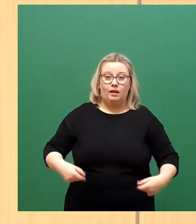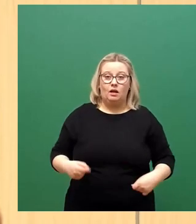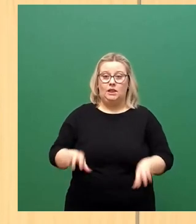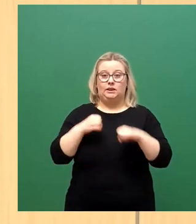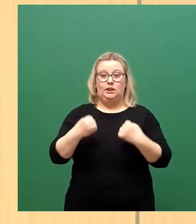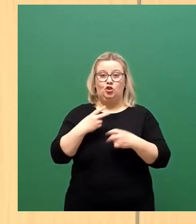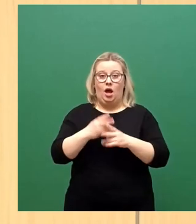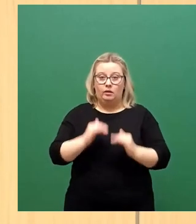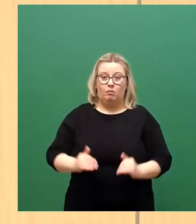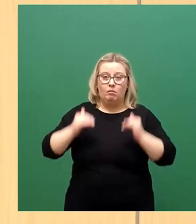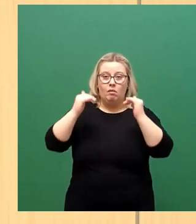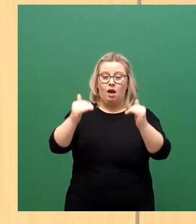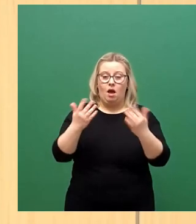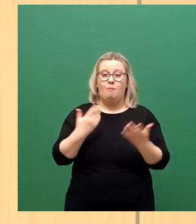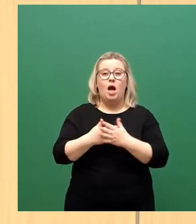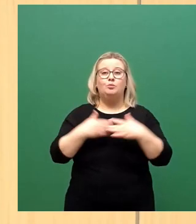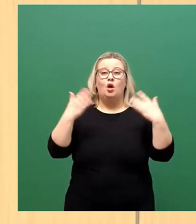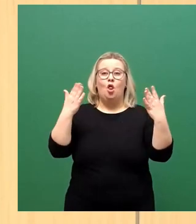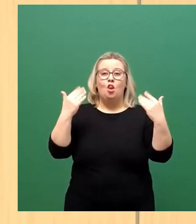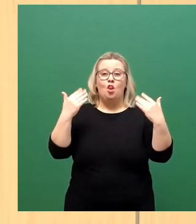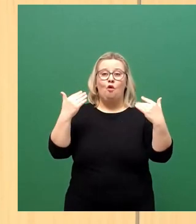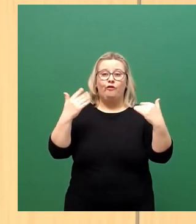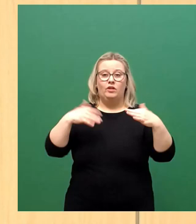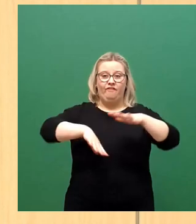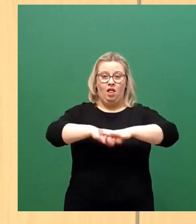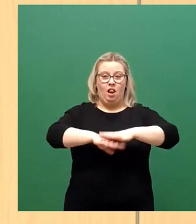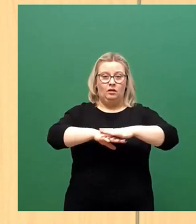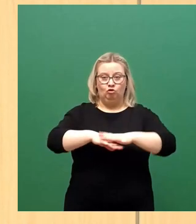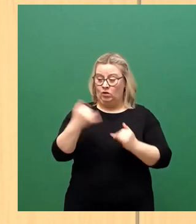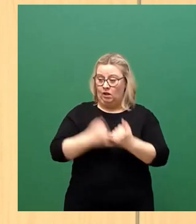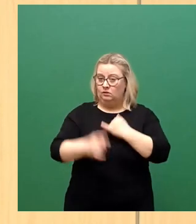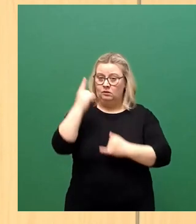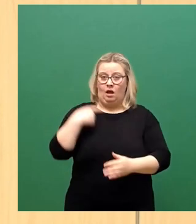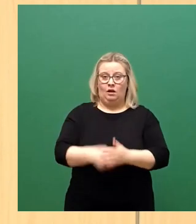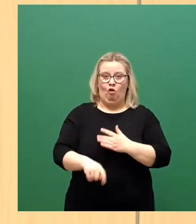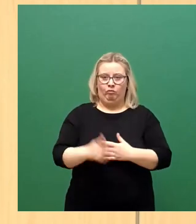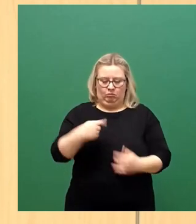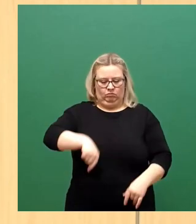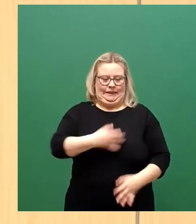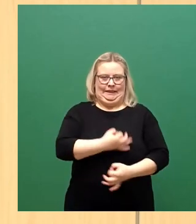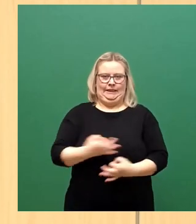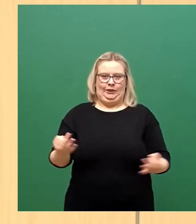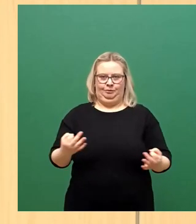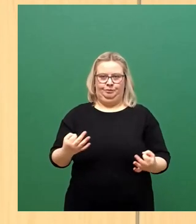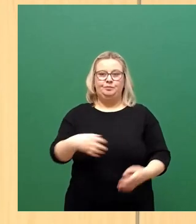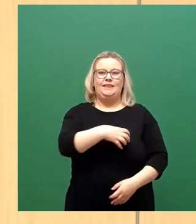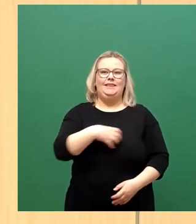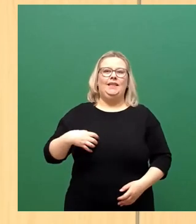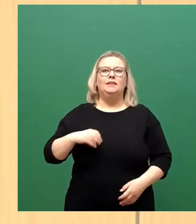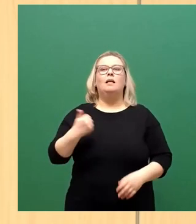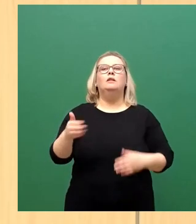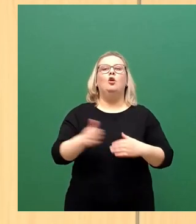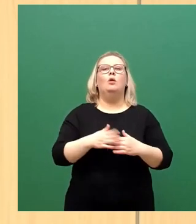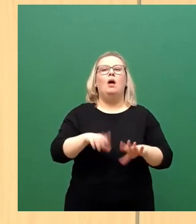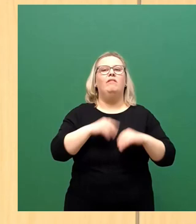Luftfilter. Manche Kommunen haben schon im letzten Jahr Luftfilter angeschafft. Freie Schulen in Dresden haben sie im ersten Lockdown bestellt. Wir